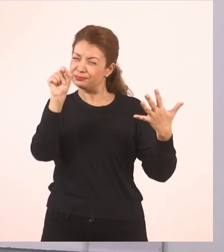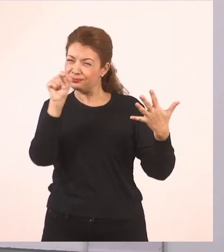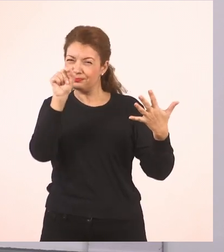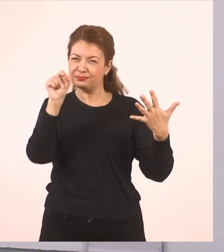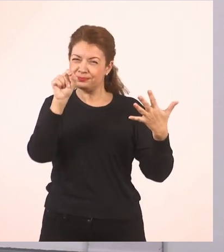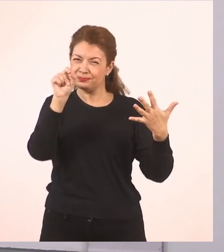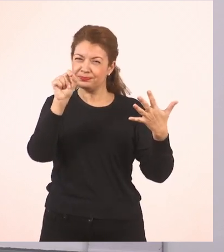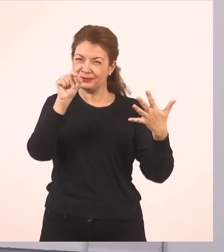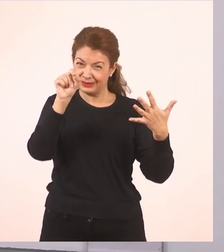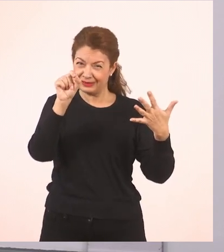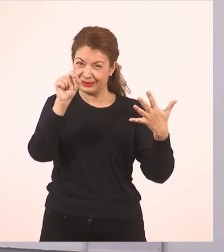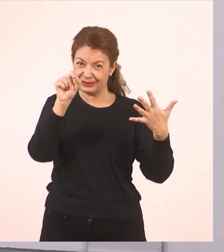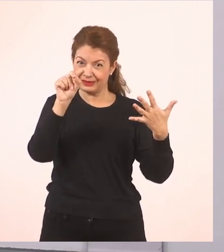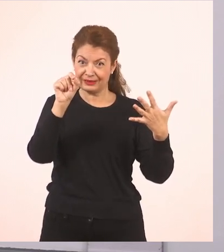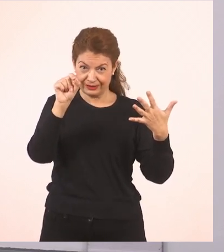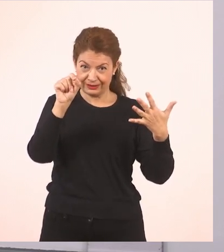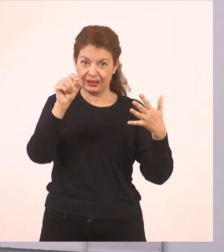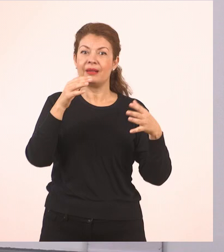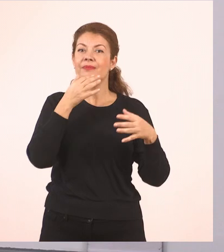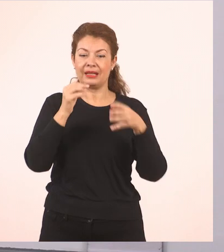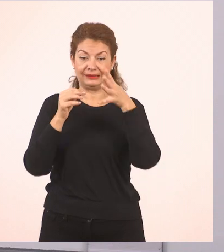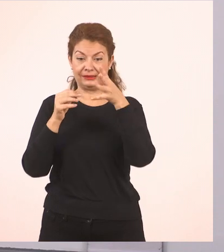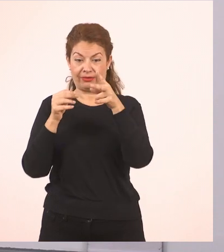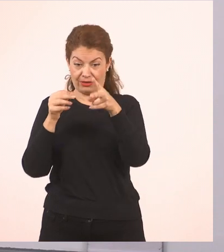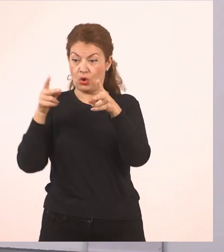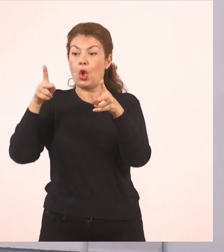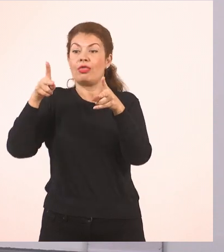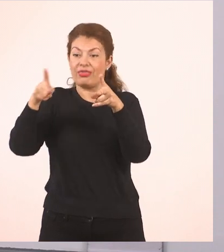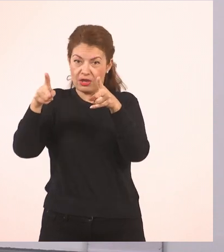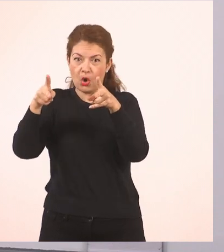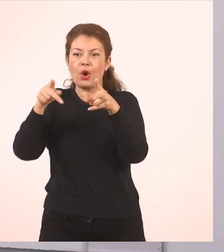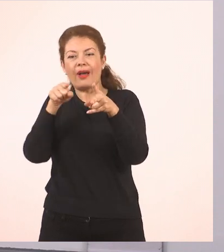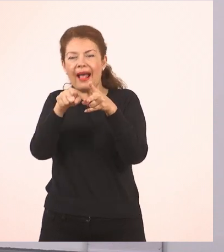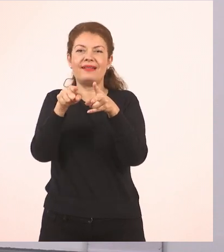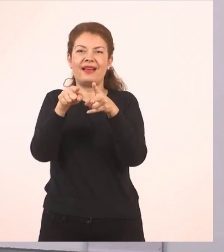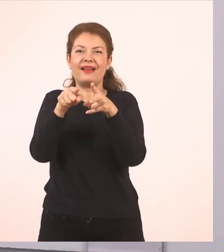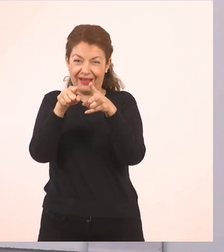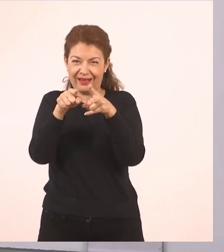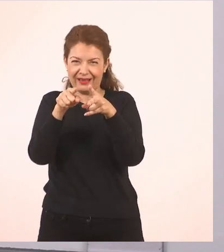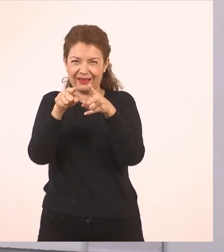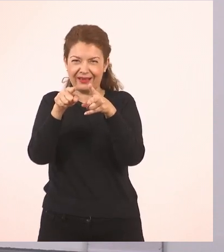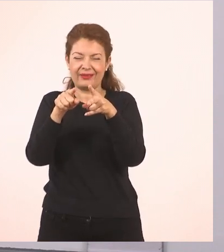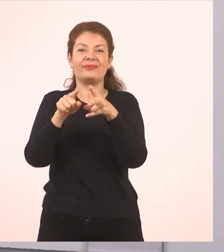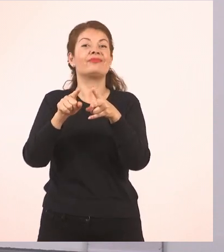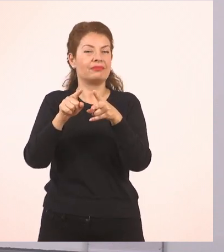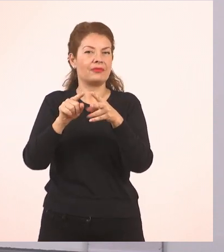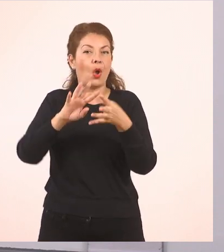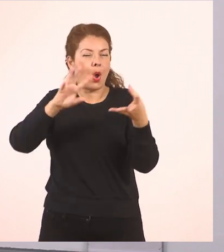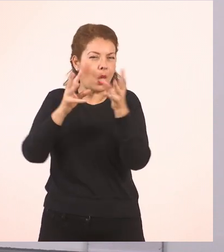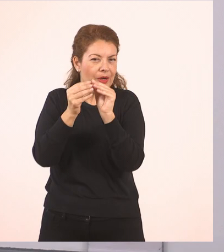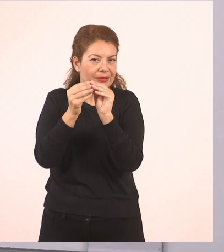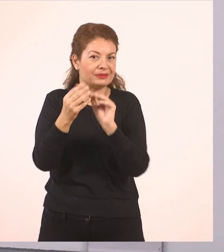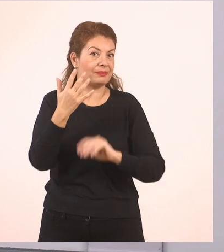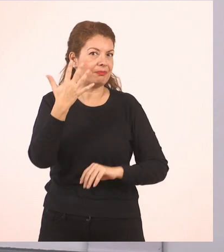κάνω το 4, 5. Είχα 4, έβαλα άλλο ένα και ανέβηκα στο 5.